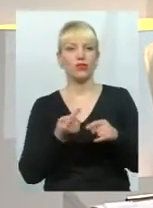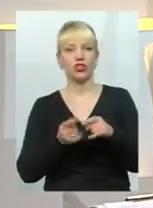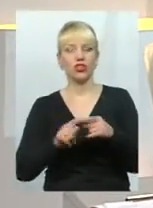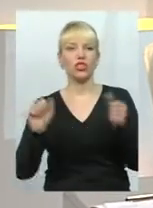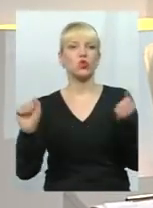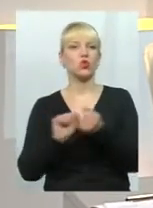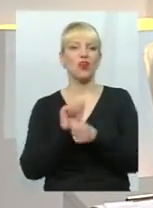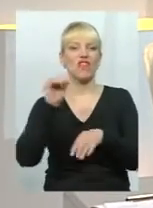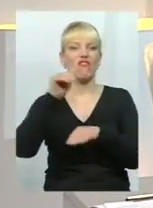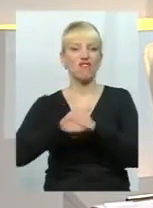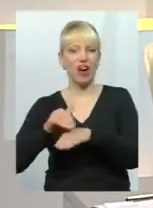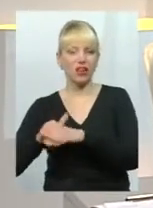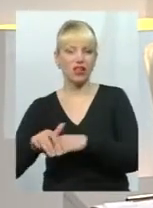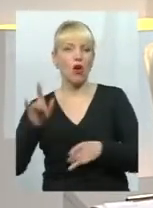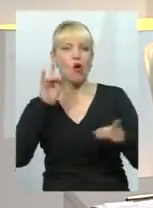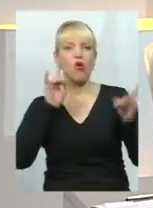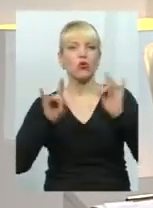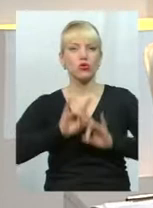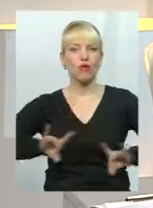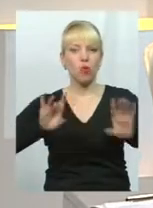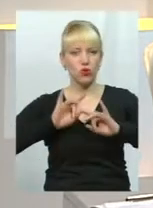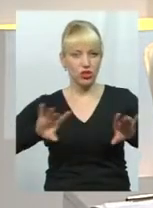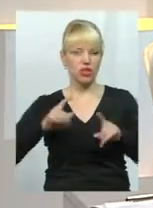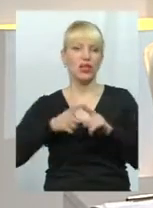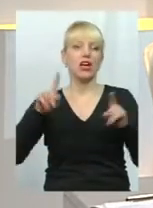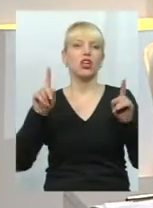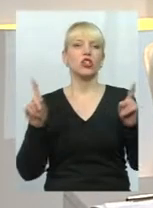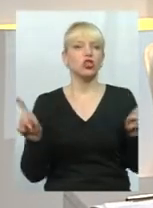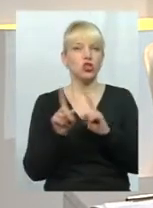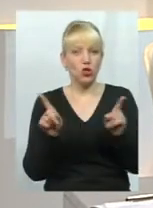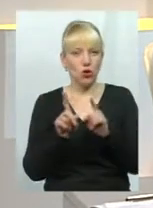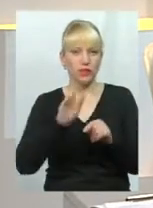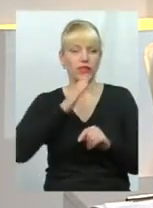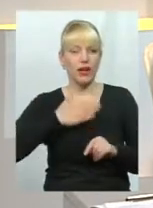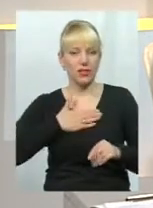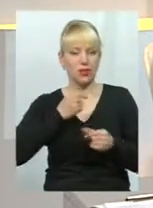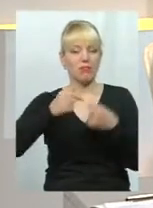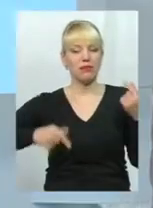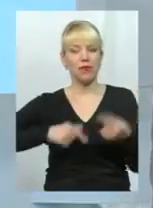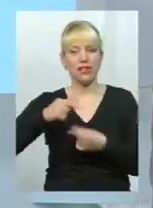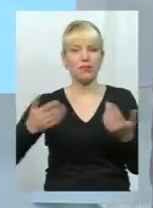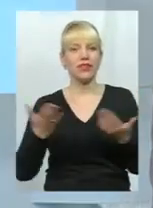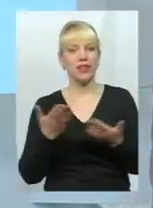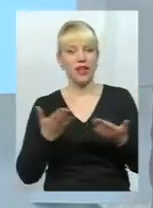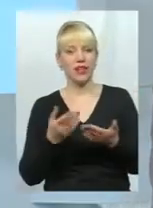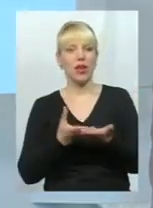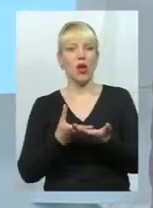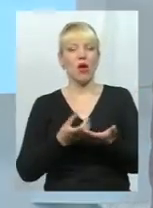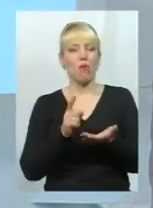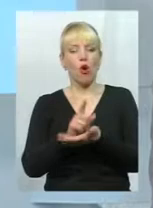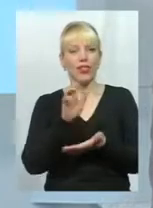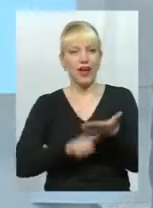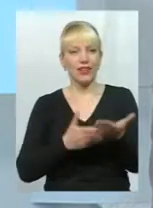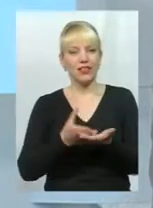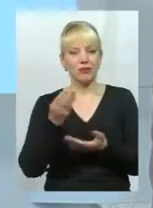сухі факти все-таки озвучили, що наші підприємці, які податки сплачують, яким